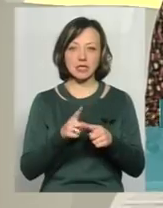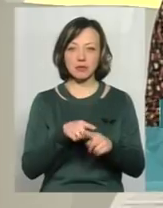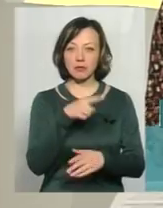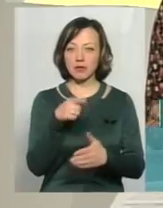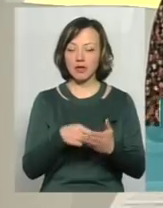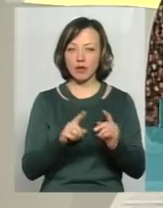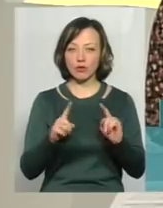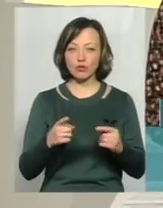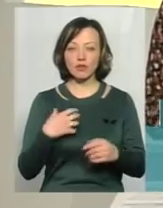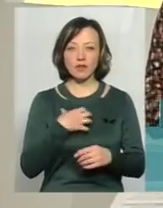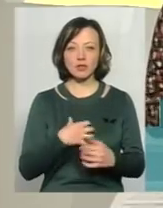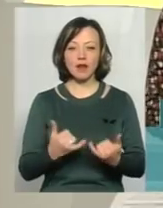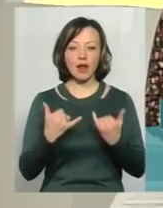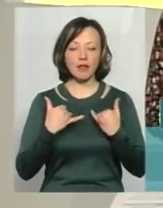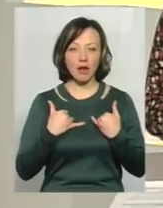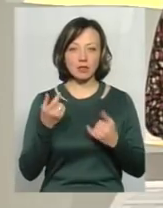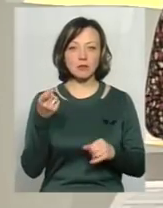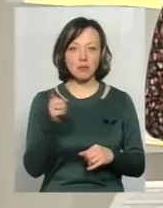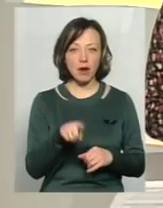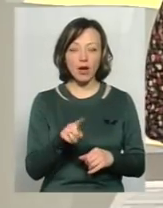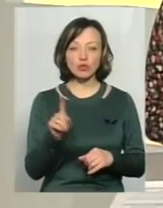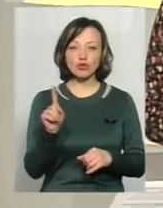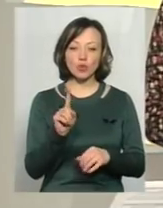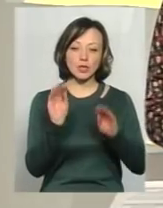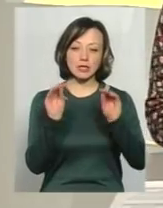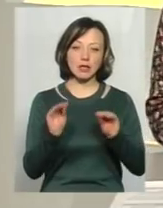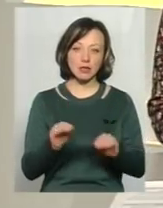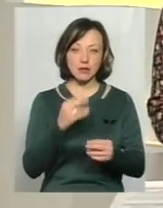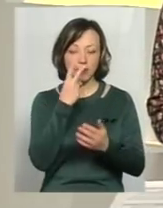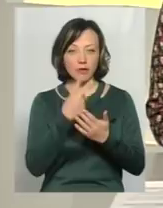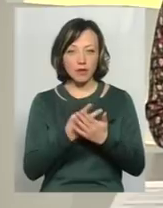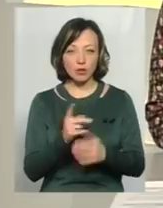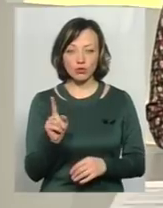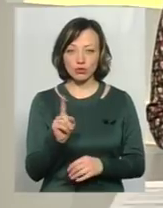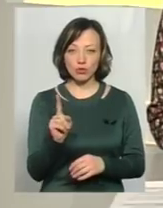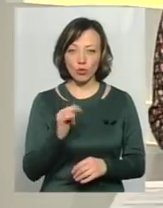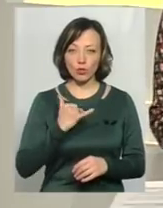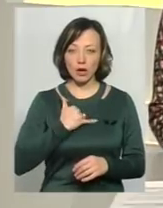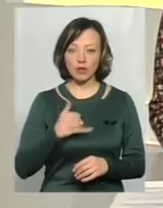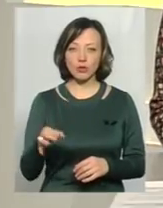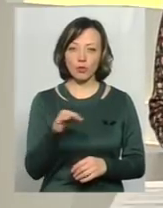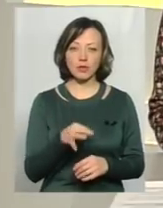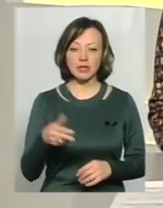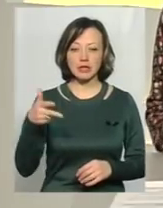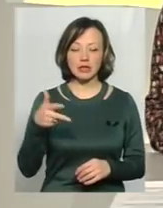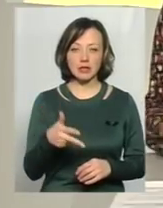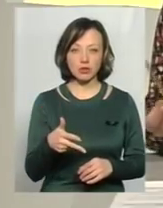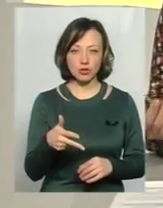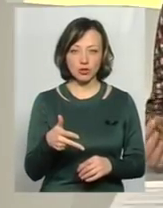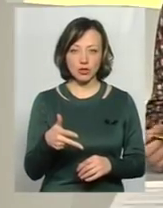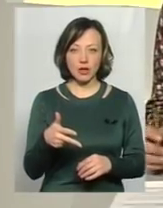є дуже важливі для нас, тим паче, що статистика говорить про те, що у нашій області 3 тисячі